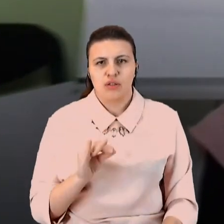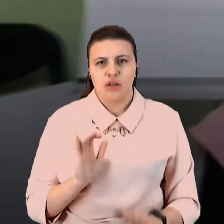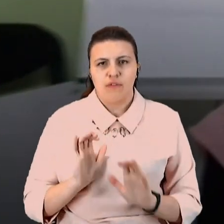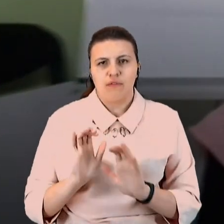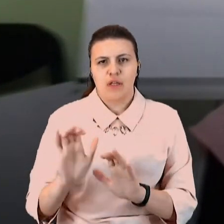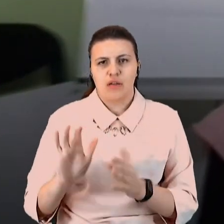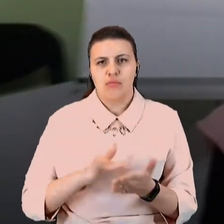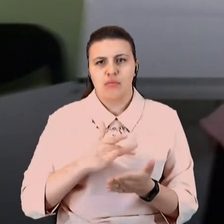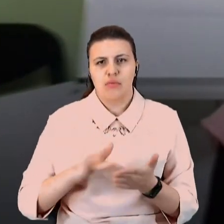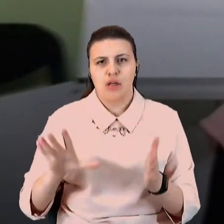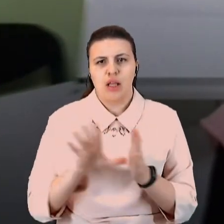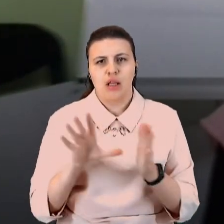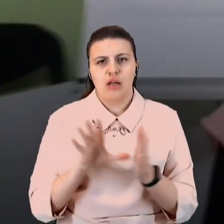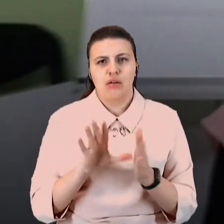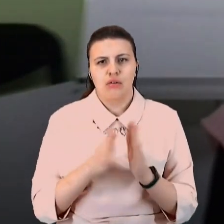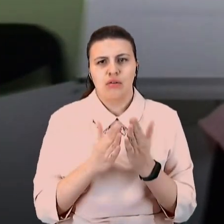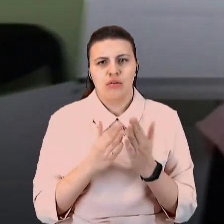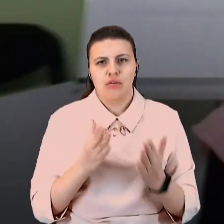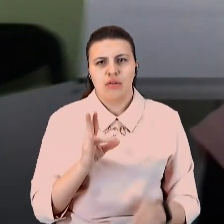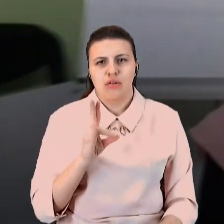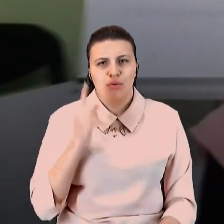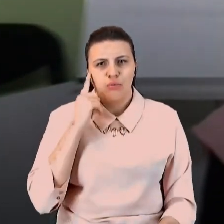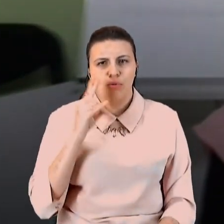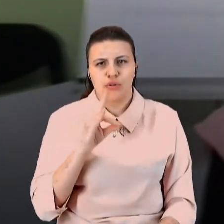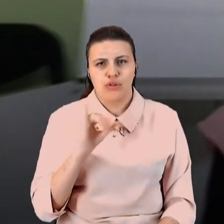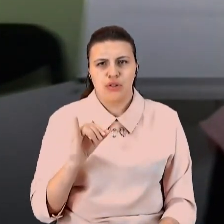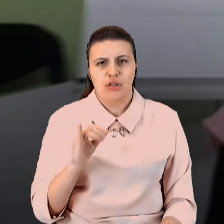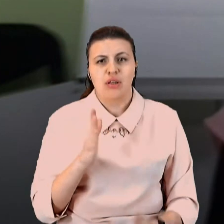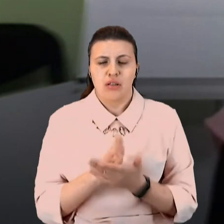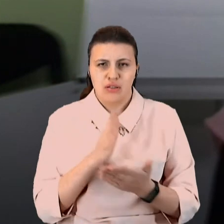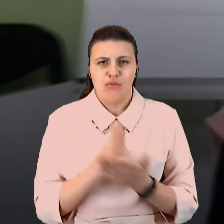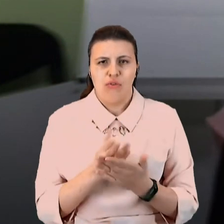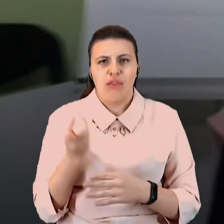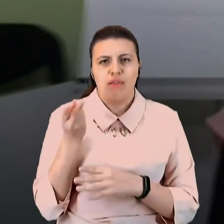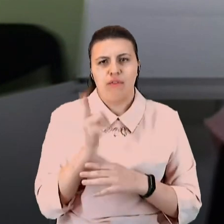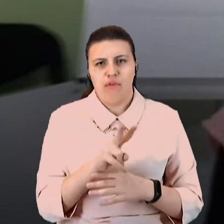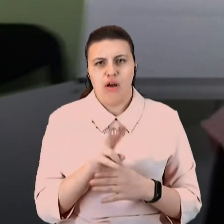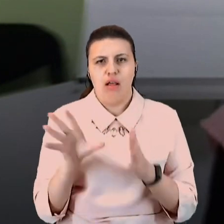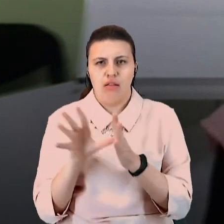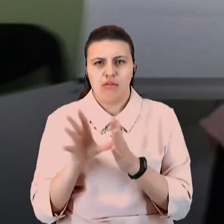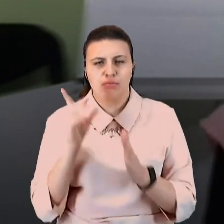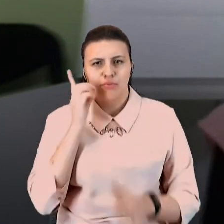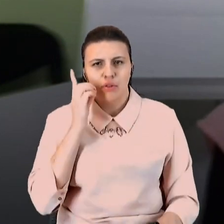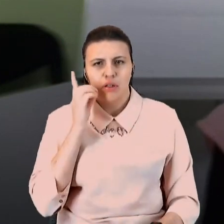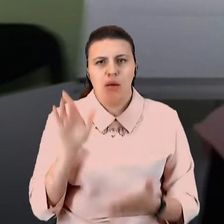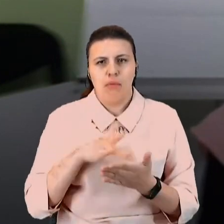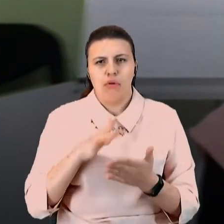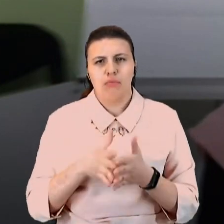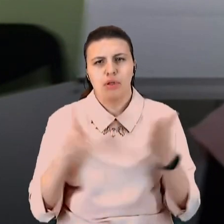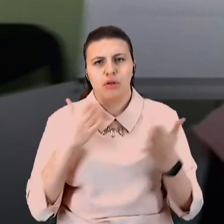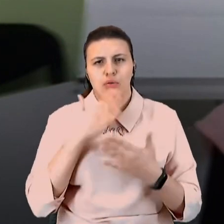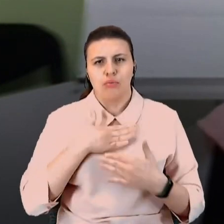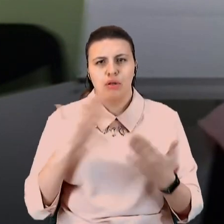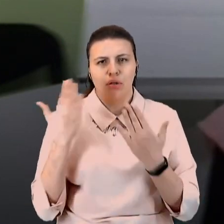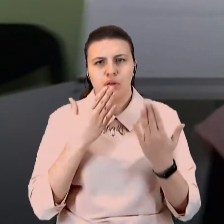електронна книжка паперову? Думаю, що ні. Вони паралельно співіснуватимуть спокійно одна з одного. Більше того, на планшеті більше люблять читати технарі